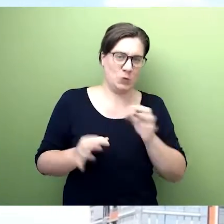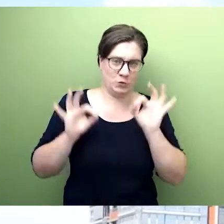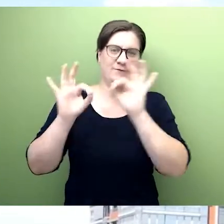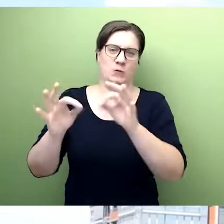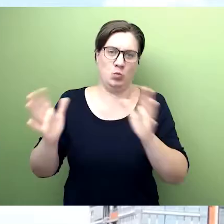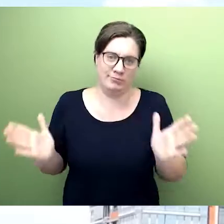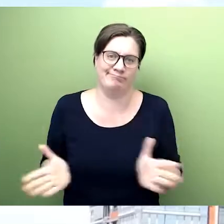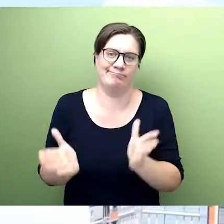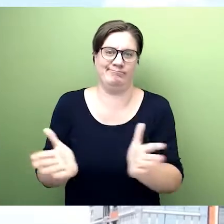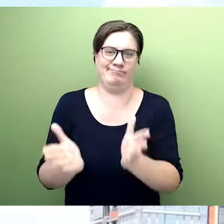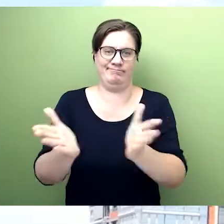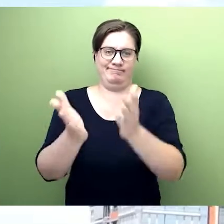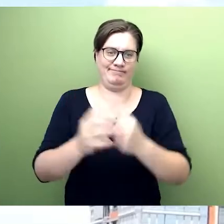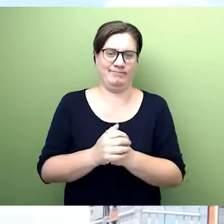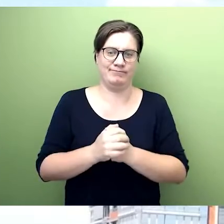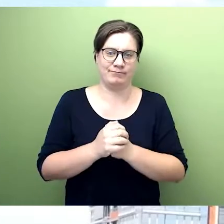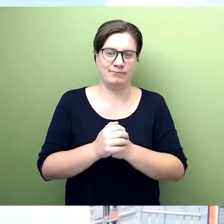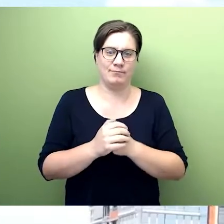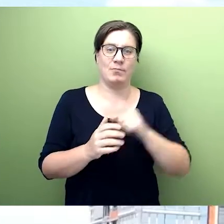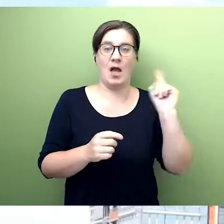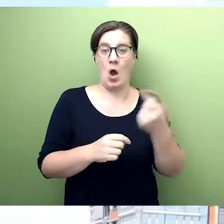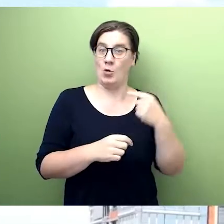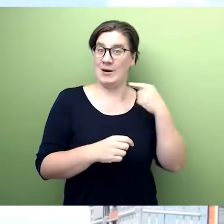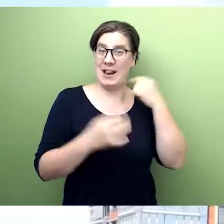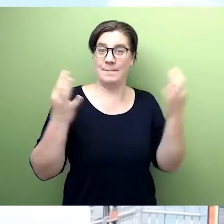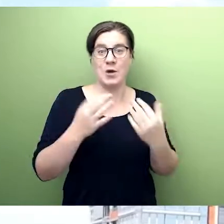soll dieses Geld geben.